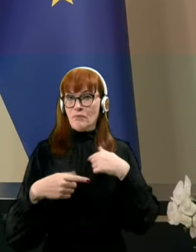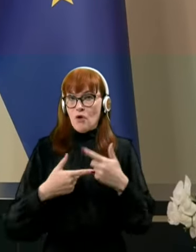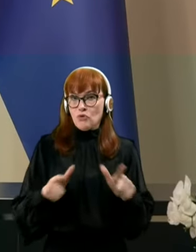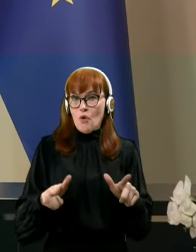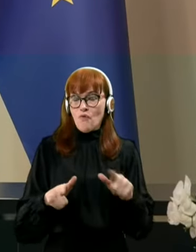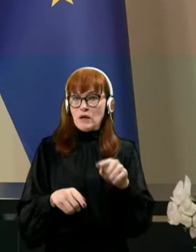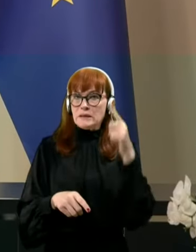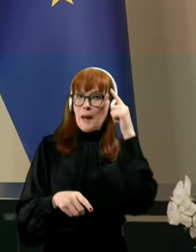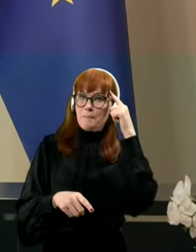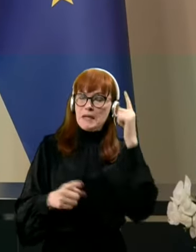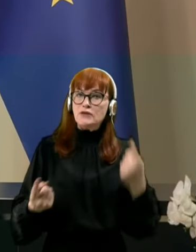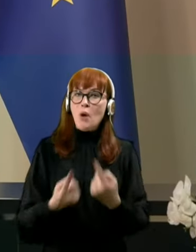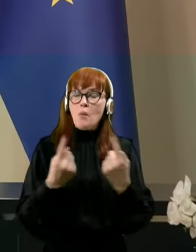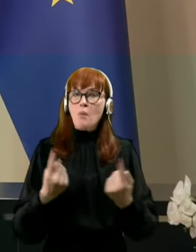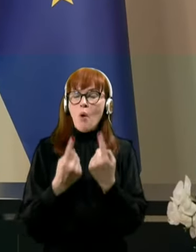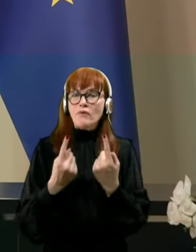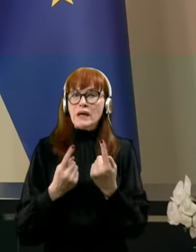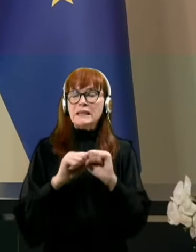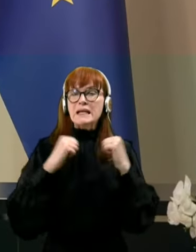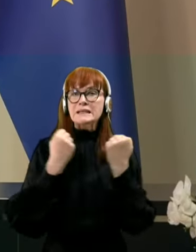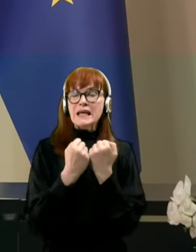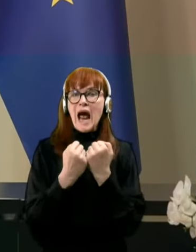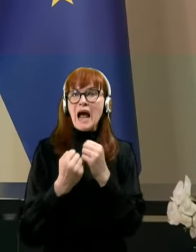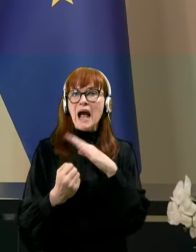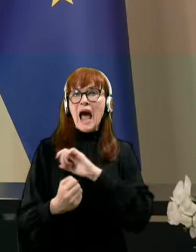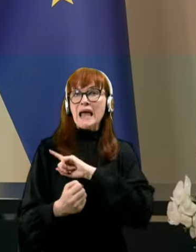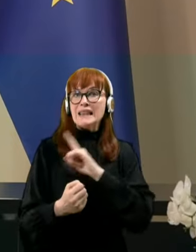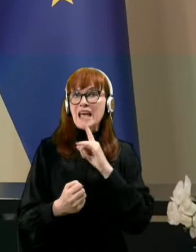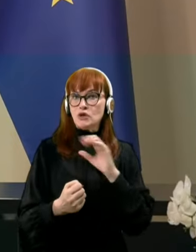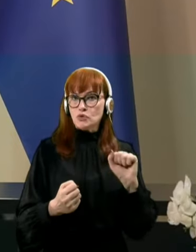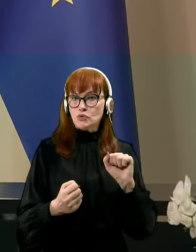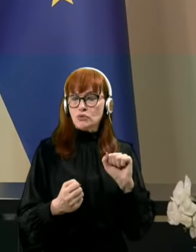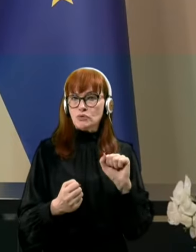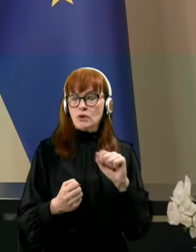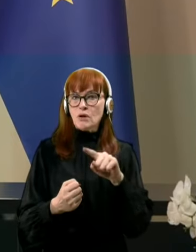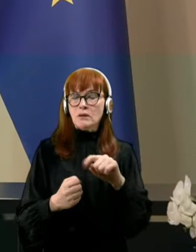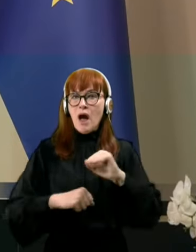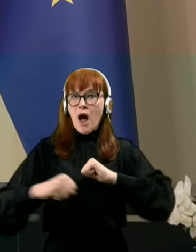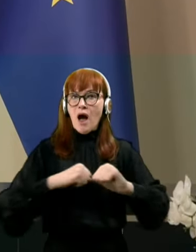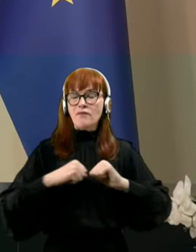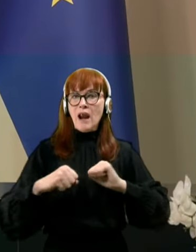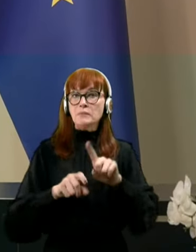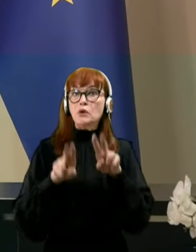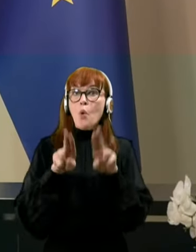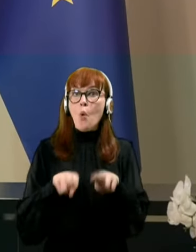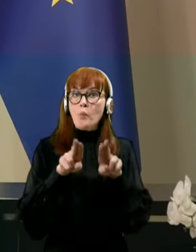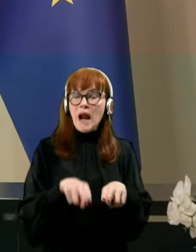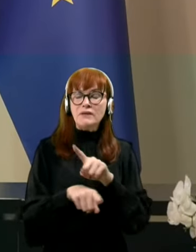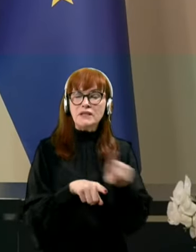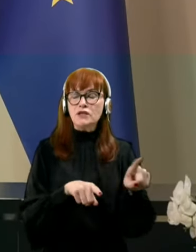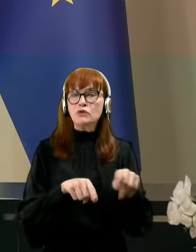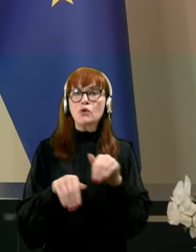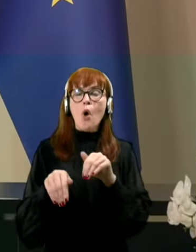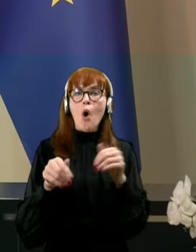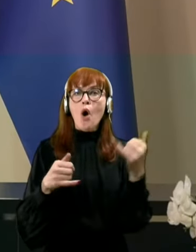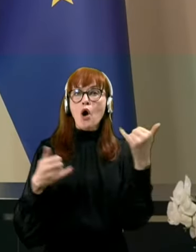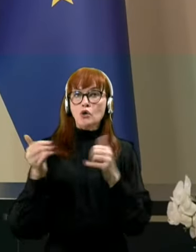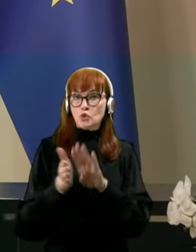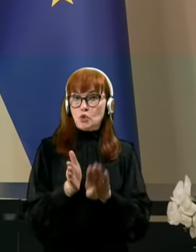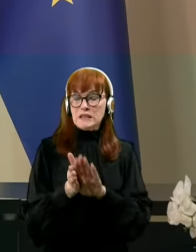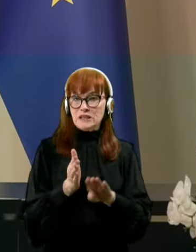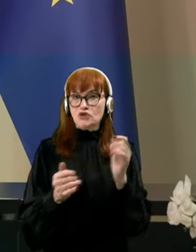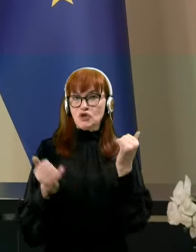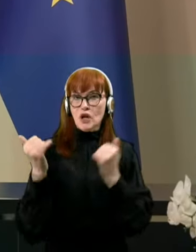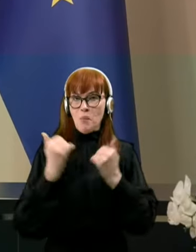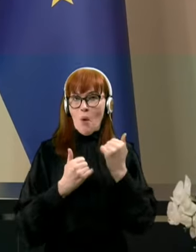misl, da je na pobudo sranke DSOS ta vlada med upravičence do turističnih bonov ovrstila tudi upokojence. In